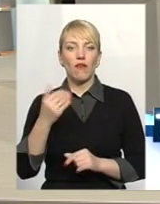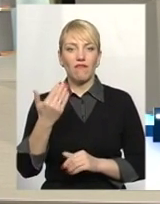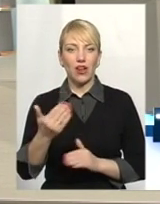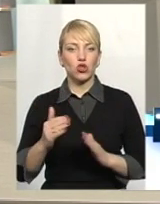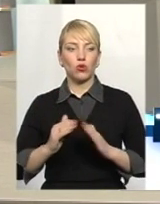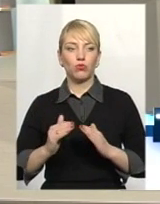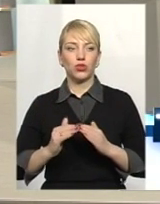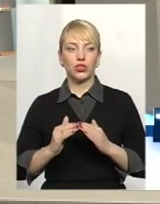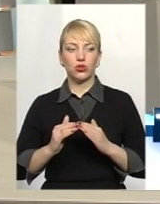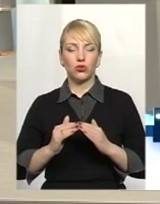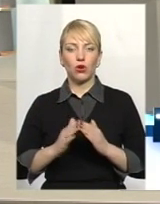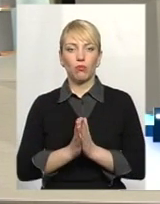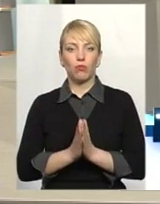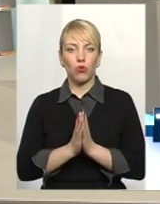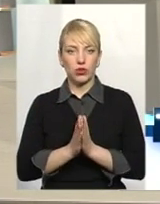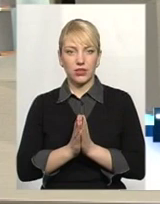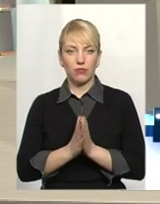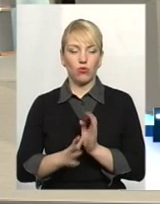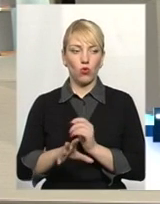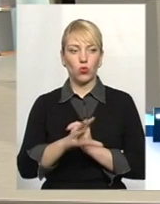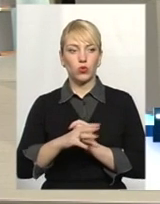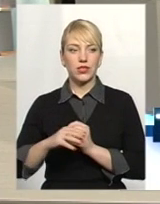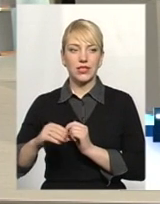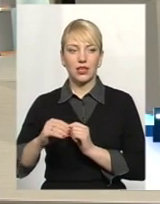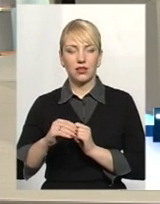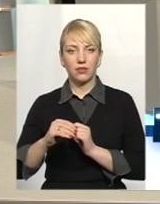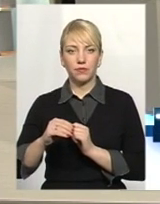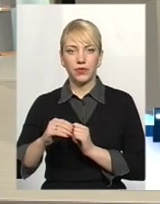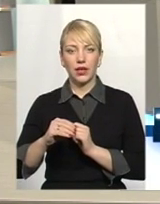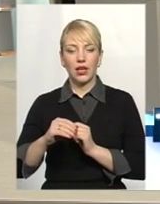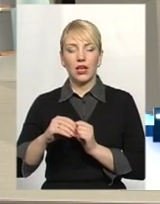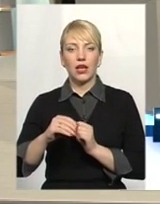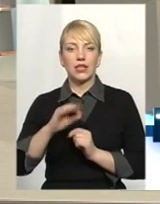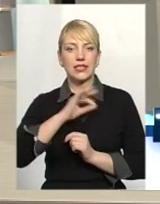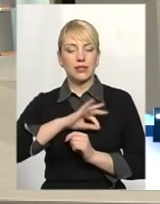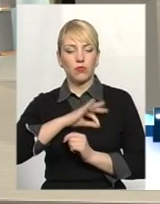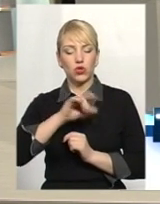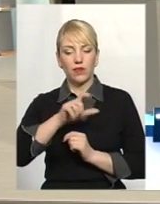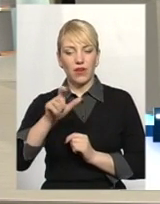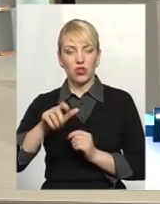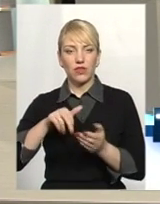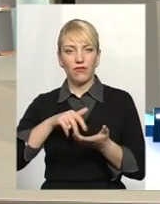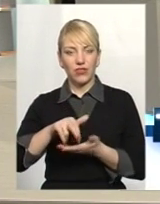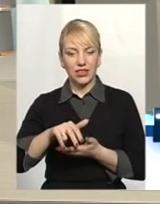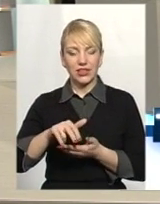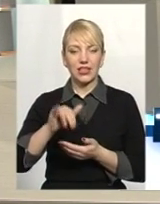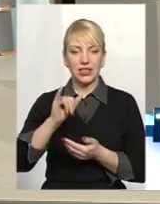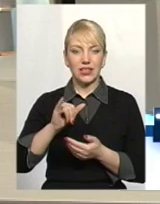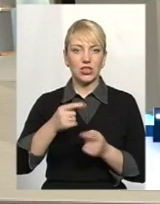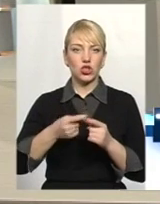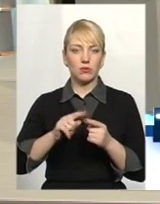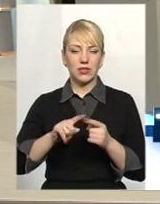будинку, просимо всіх проживаючих вийти, що це